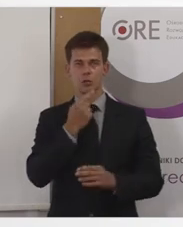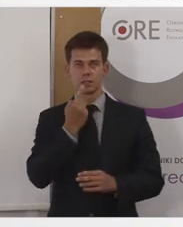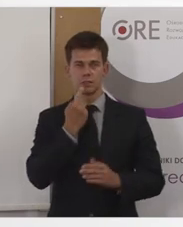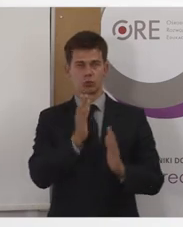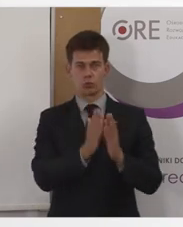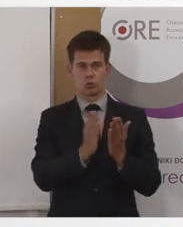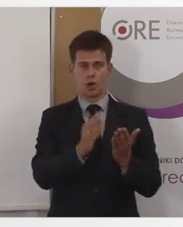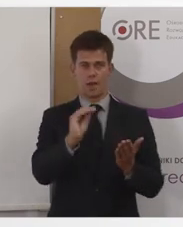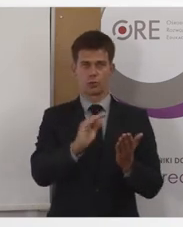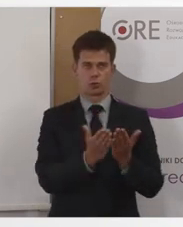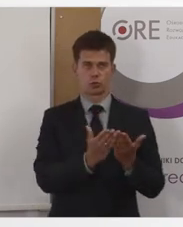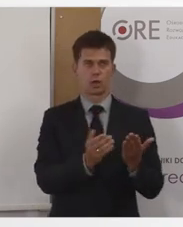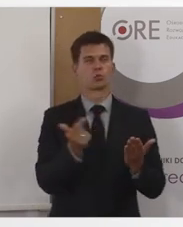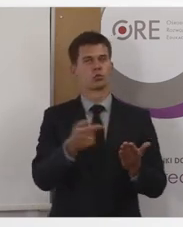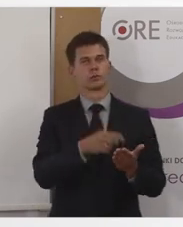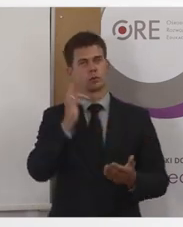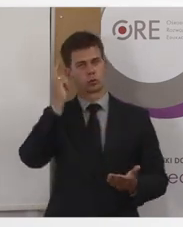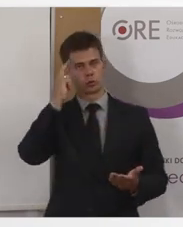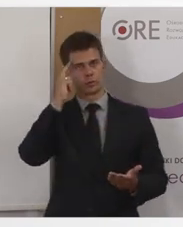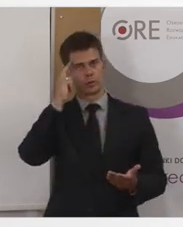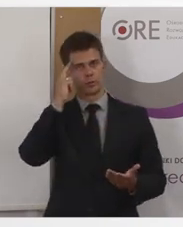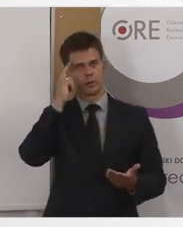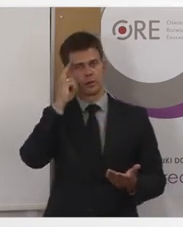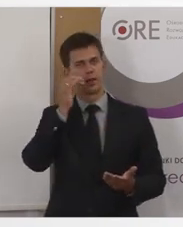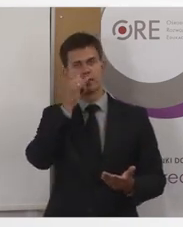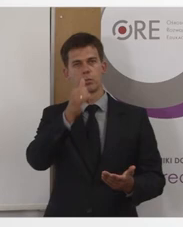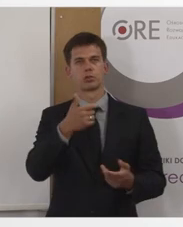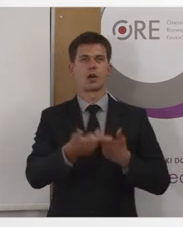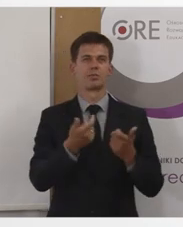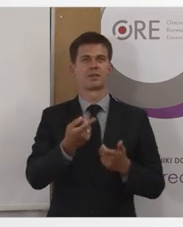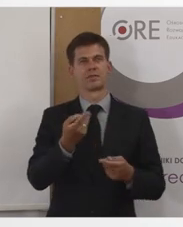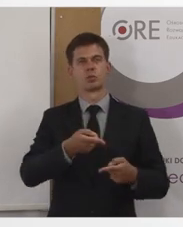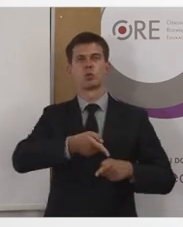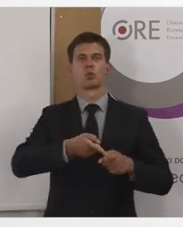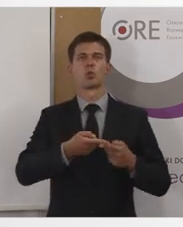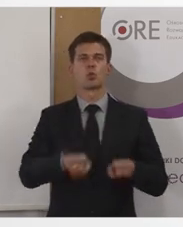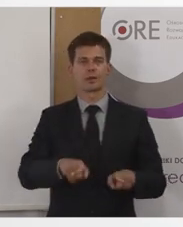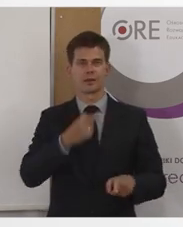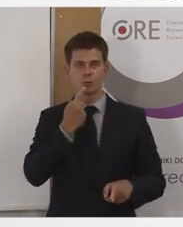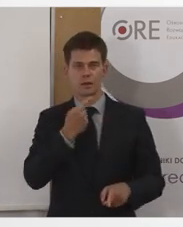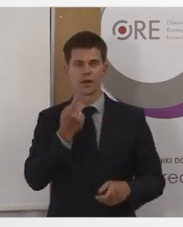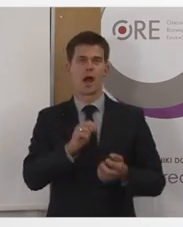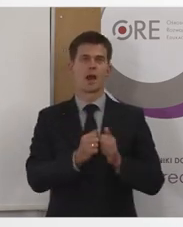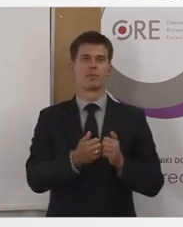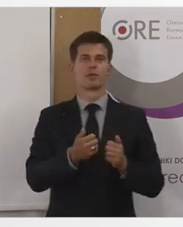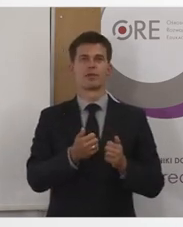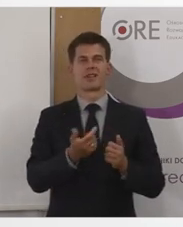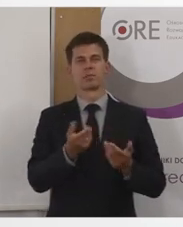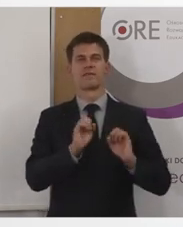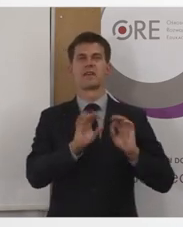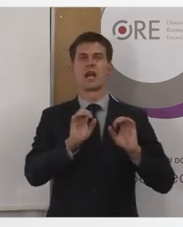był zrozumiały. Czyli, żeby nie stosować żargonu, żeby wyjaśniać